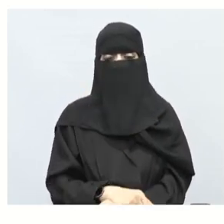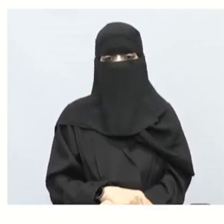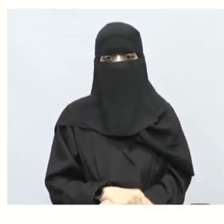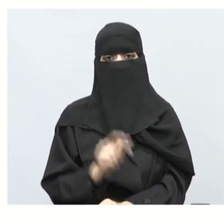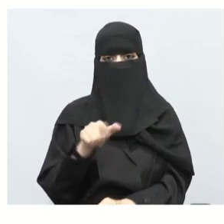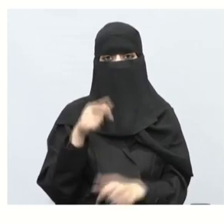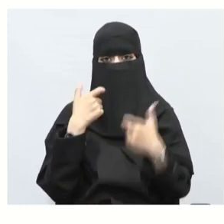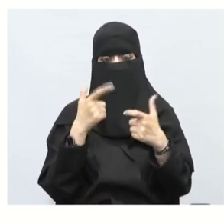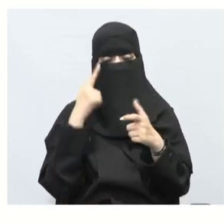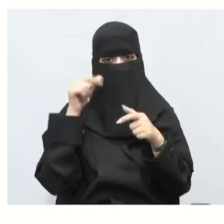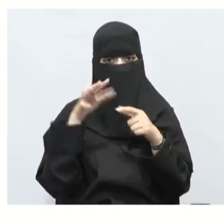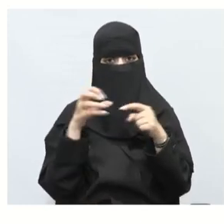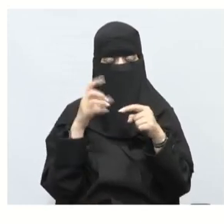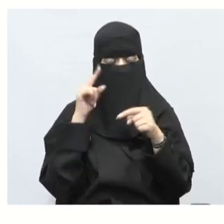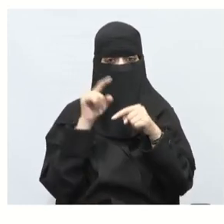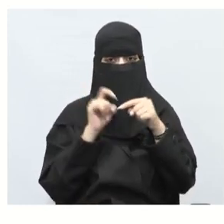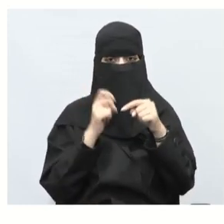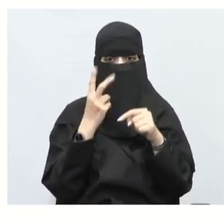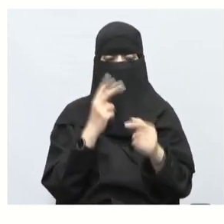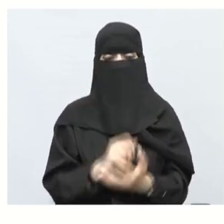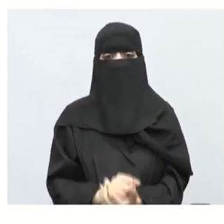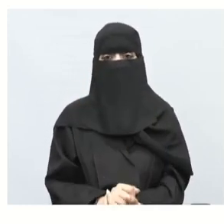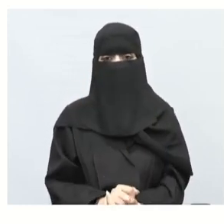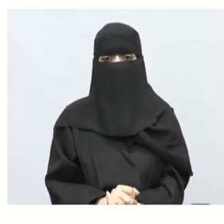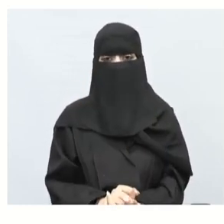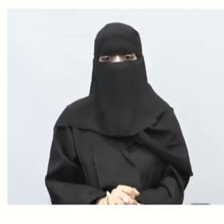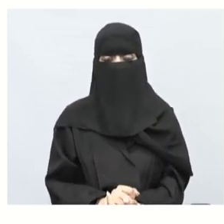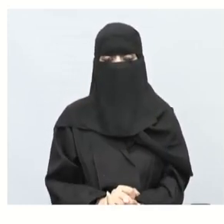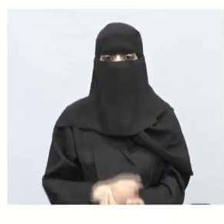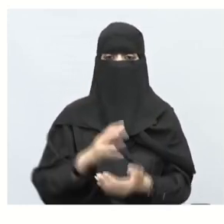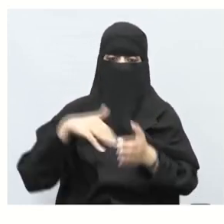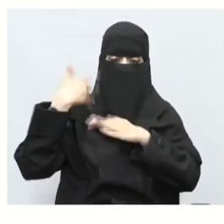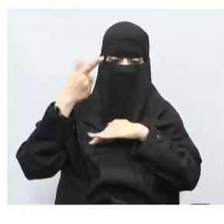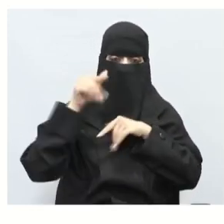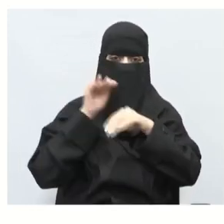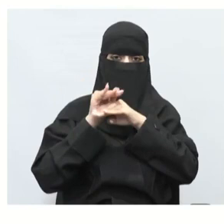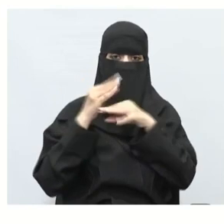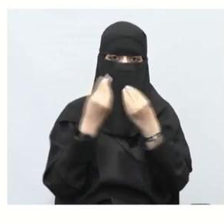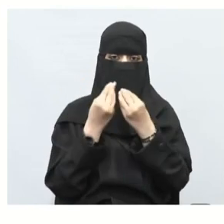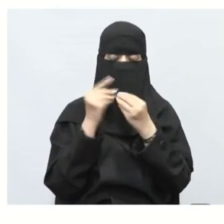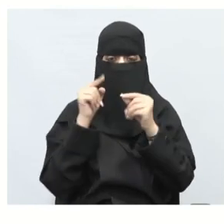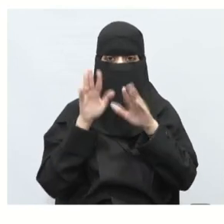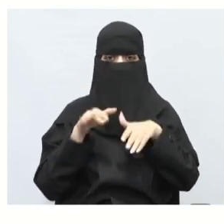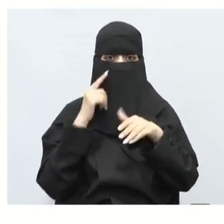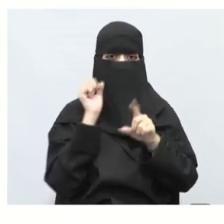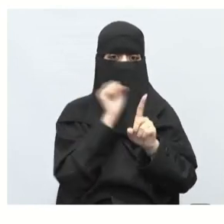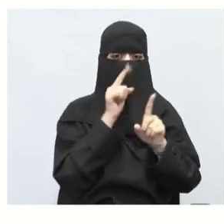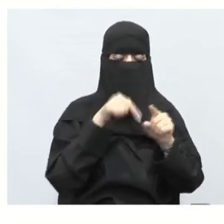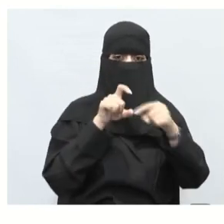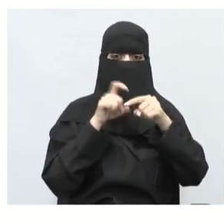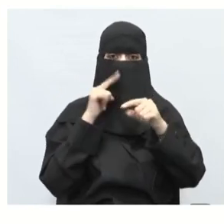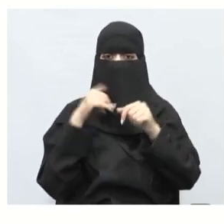هكذا عشان تعرف كيف تجبنا التقسيم من ثنين لكن إن شاء الله الدروس لاحقنا في دروس متخصصة في القسمة